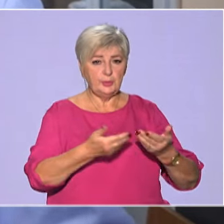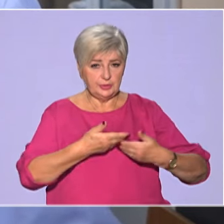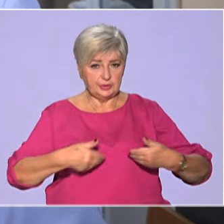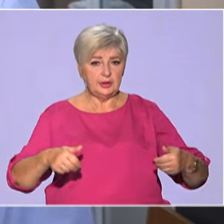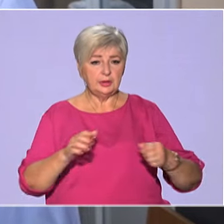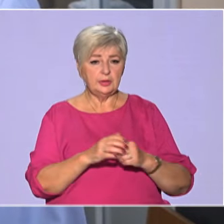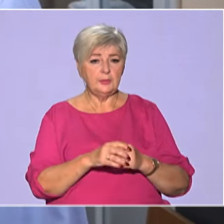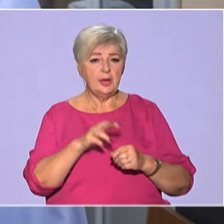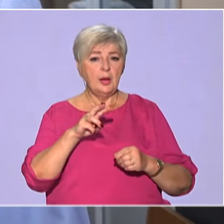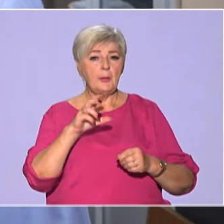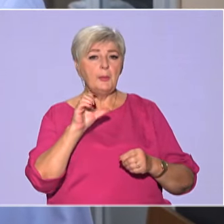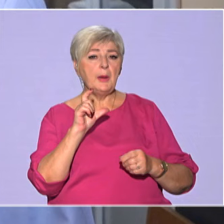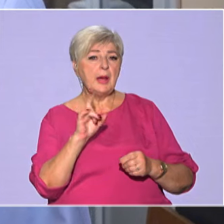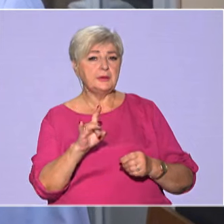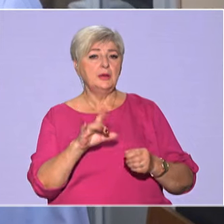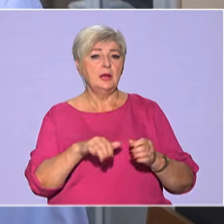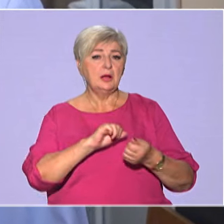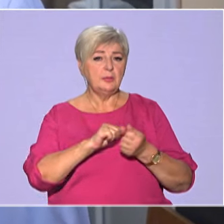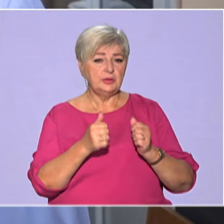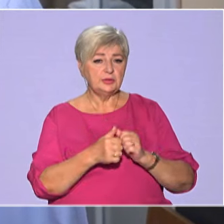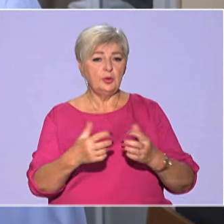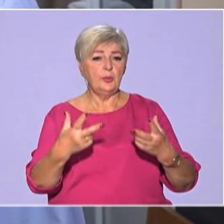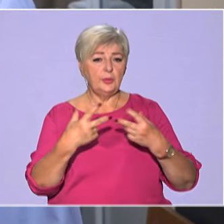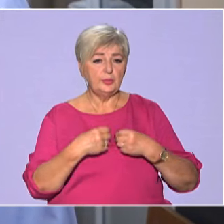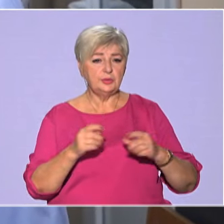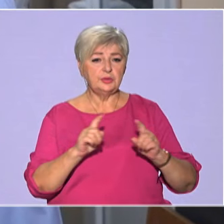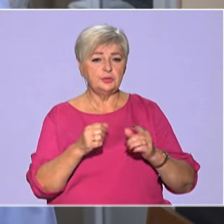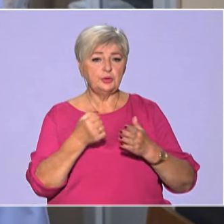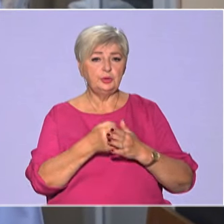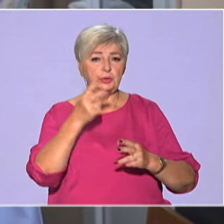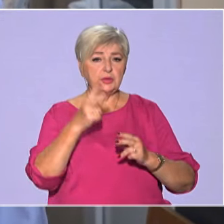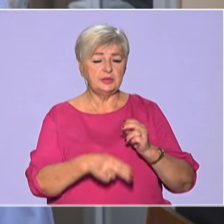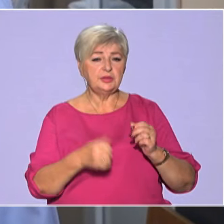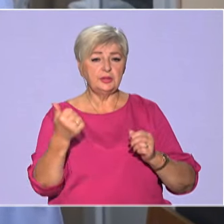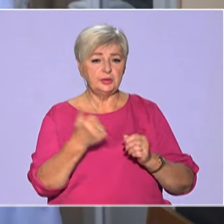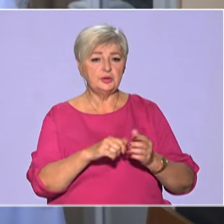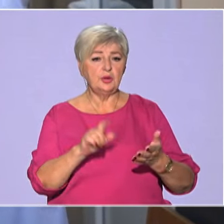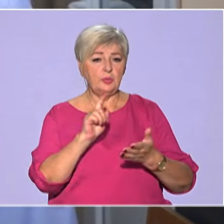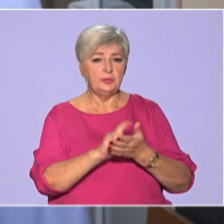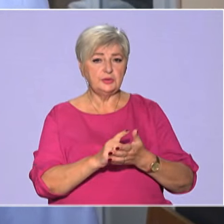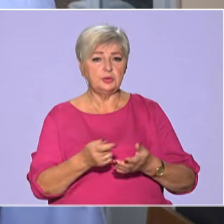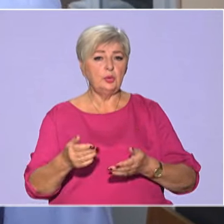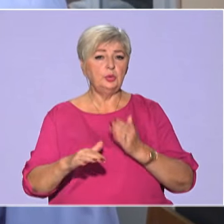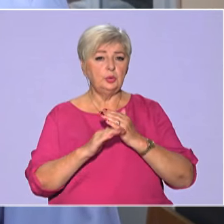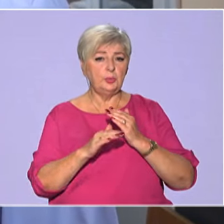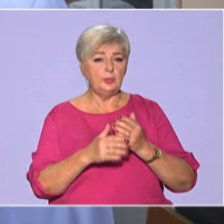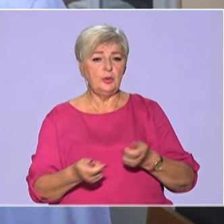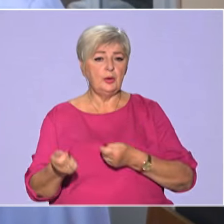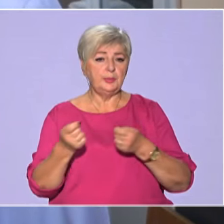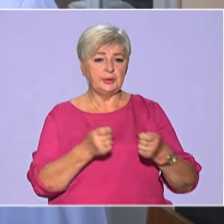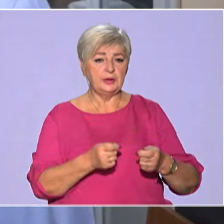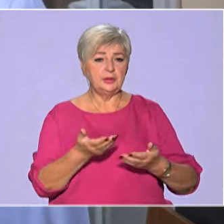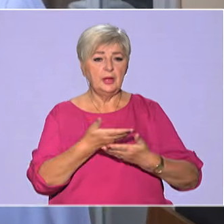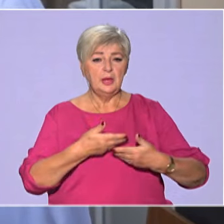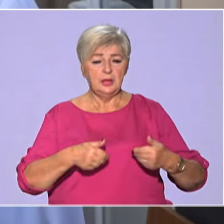Мер Кам'янського, він пообіцяв, що до кінця тижня обов'язково допомога прийде в лікарню Мечникова.